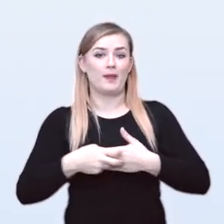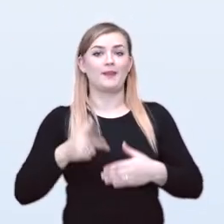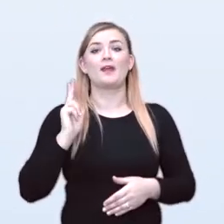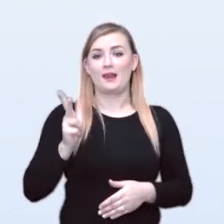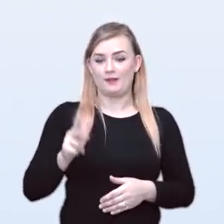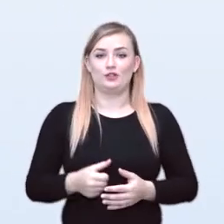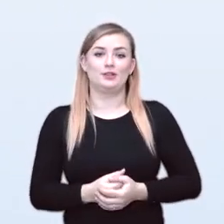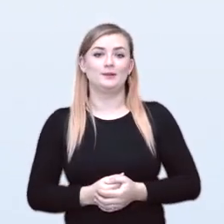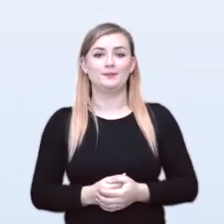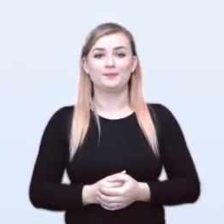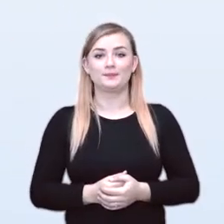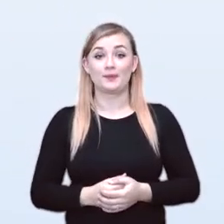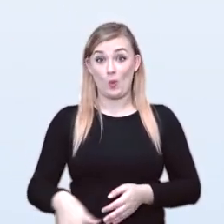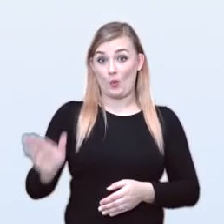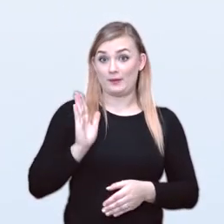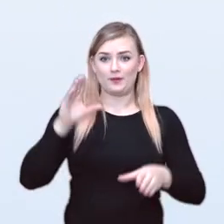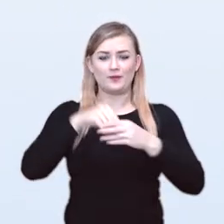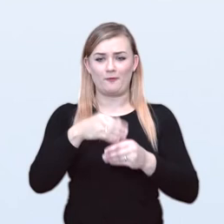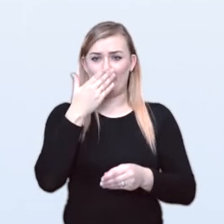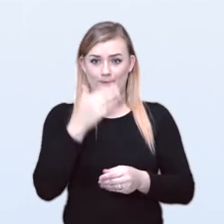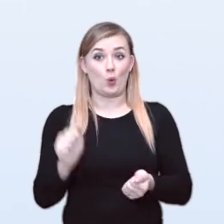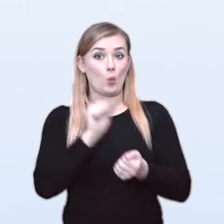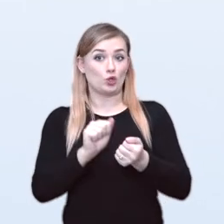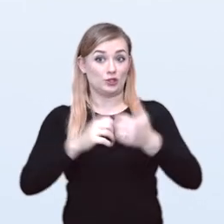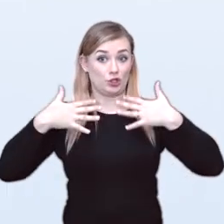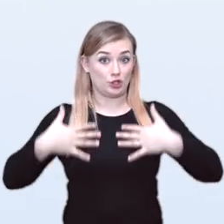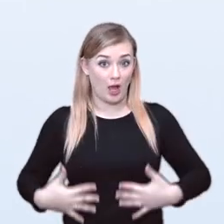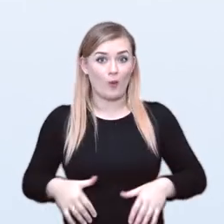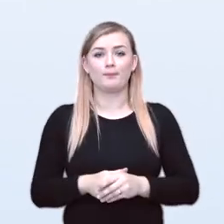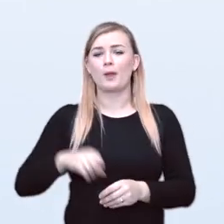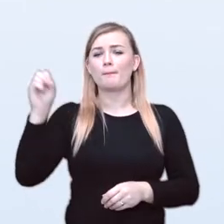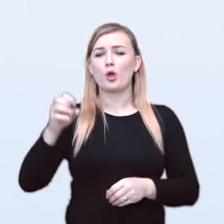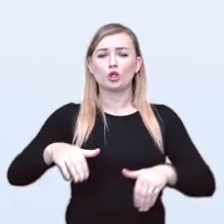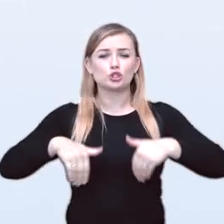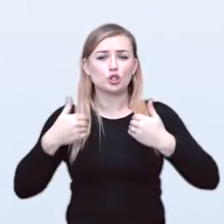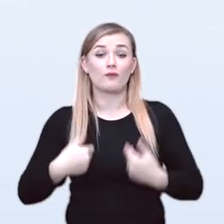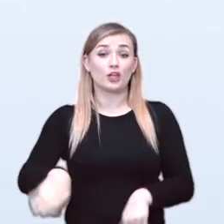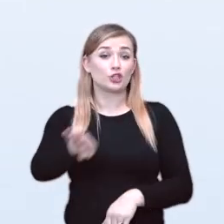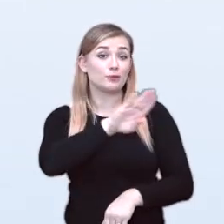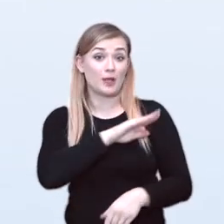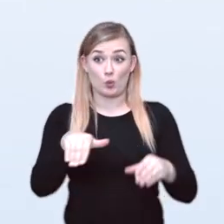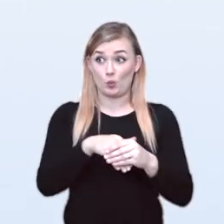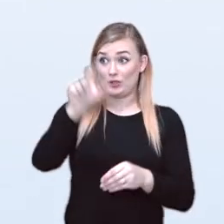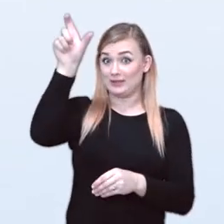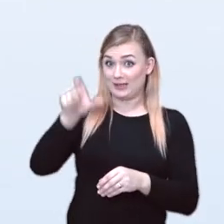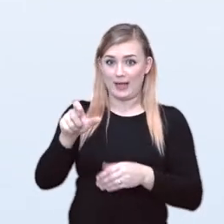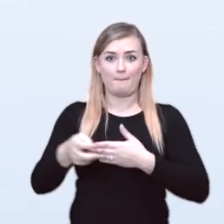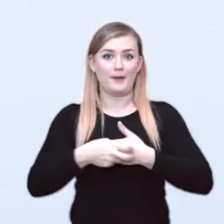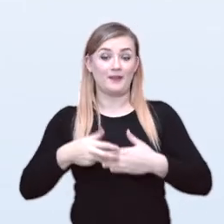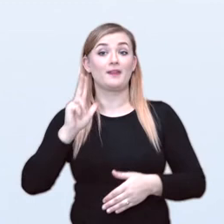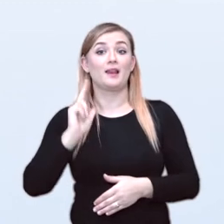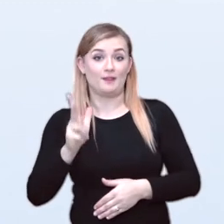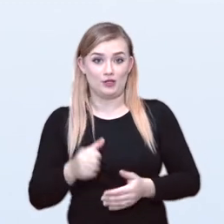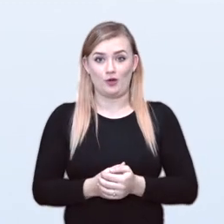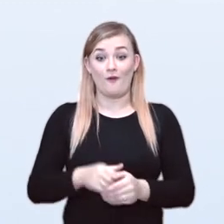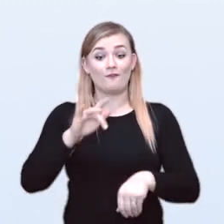klinicznych. Ubezpieczenie obejmuje uszkodzenie ciała, rozstrój zdrowia lub śmierć uczestnika badania